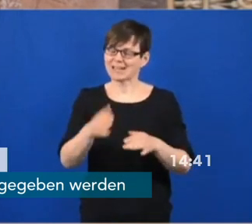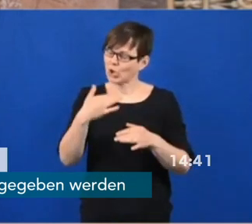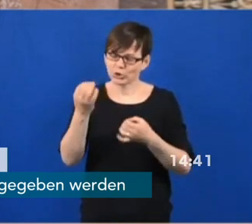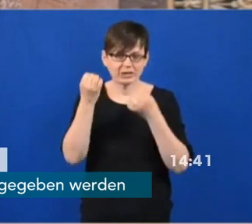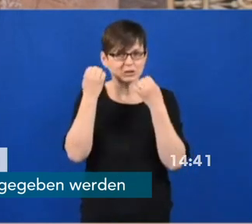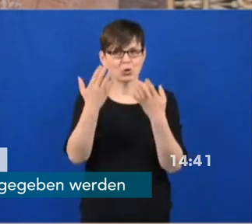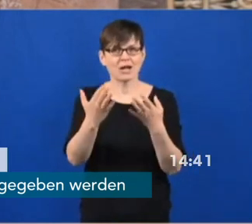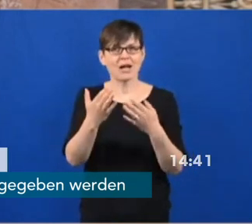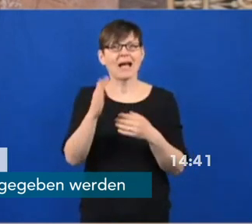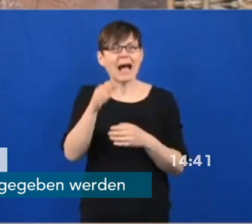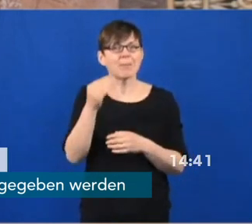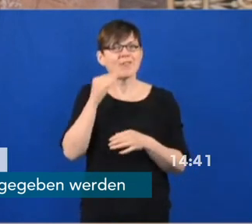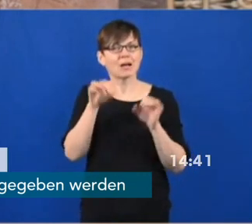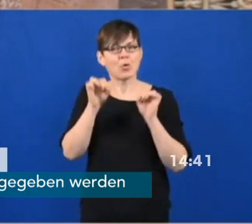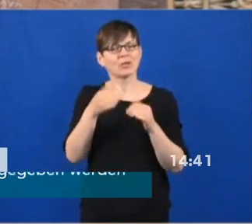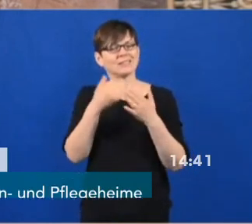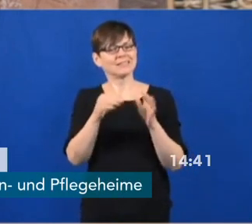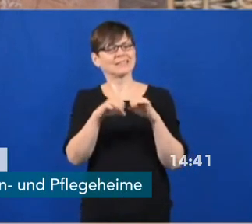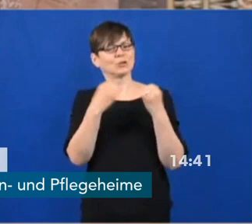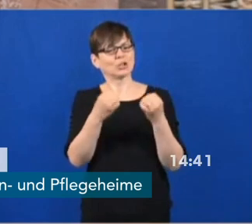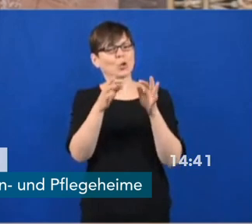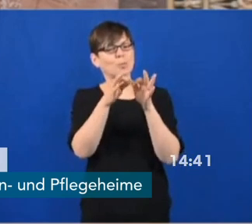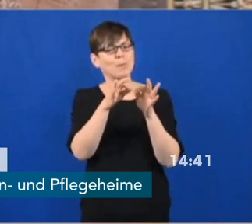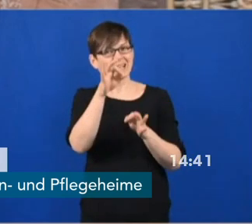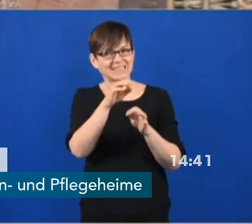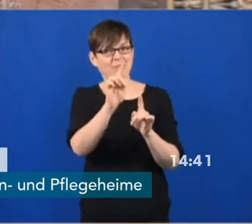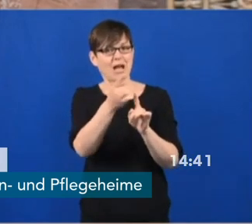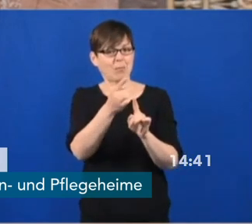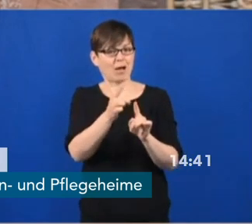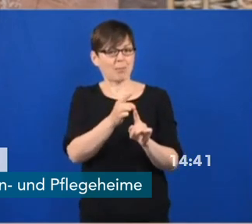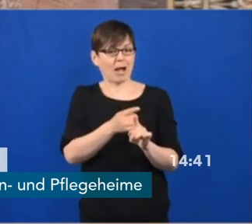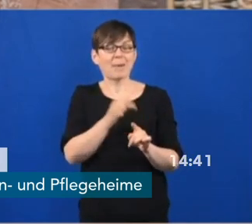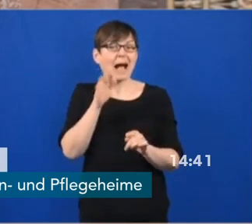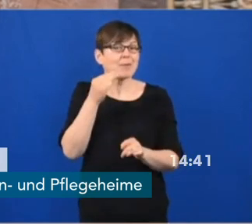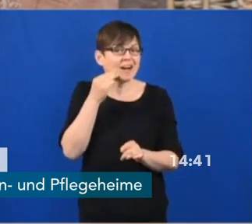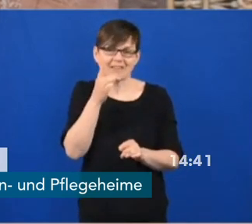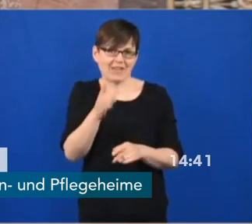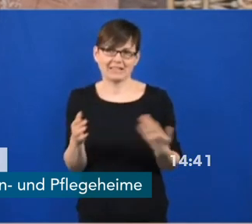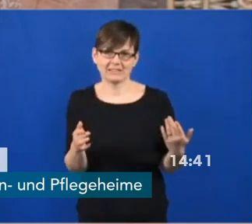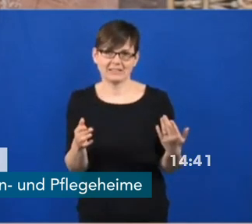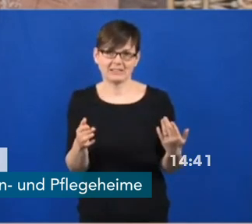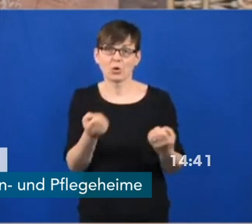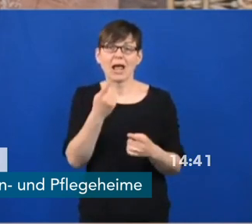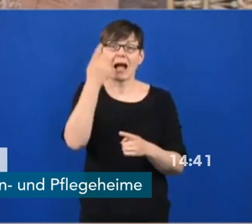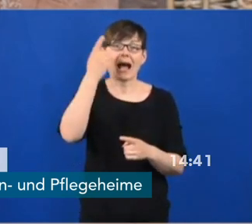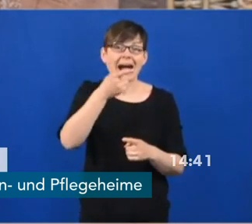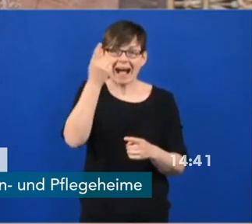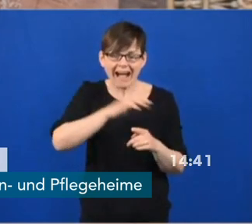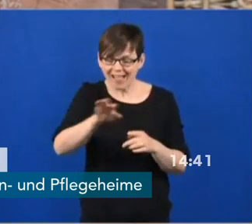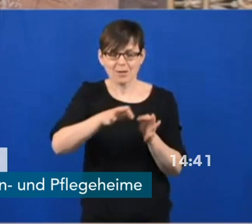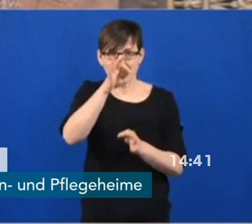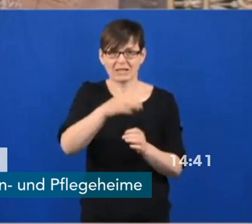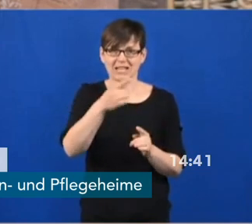Sondersituation wieder auszusteigen. Es gibt einfach auch einen gewissen Bedarf noch an aktuellen Informationen.